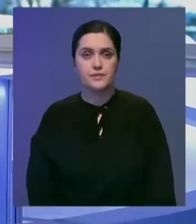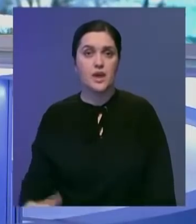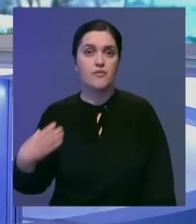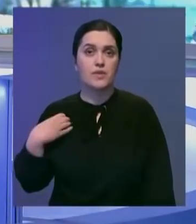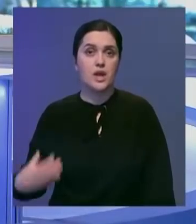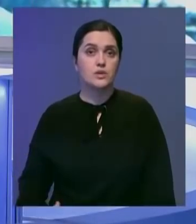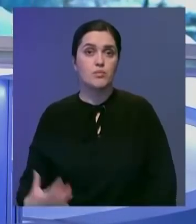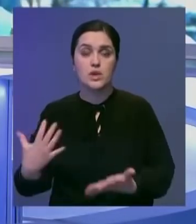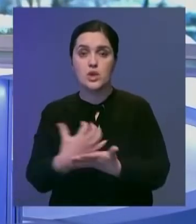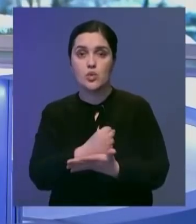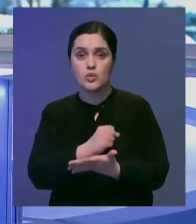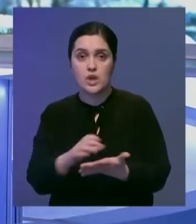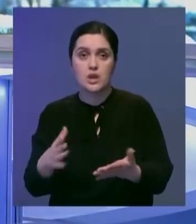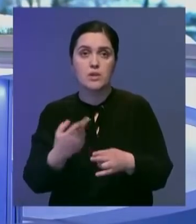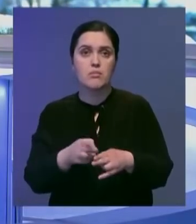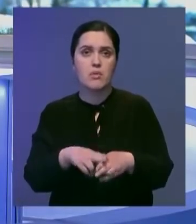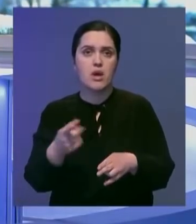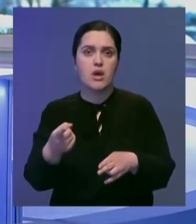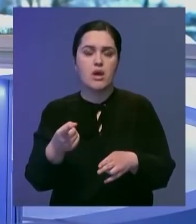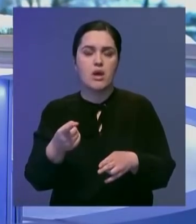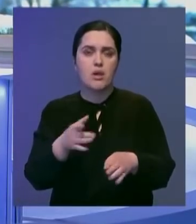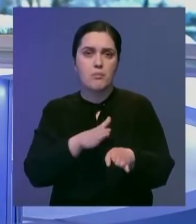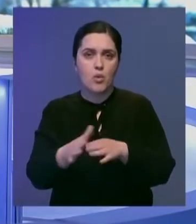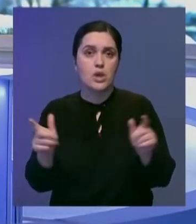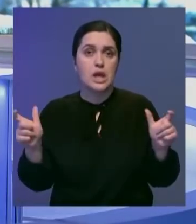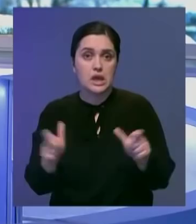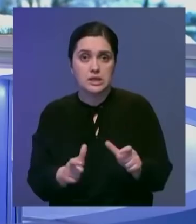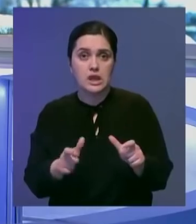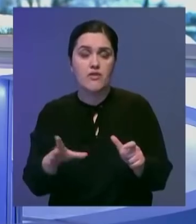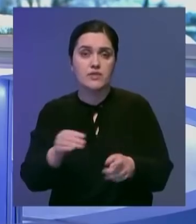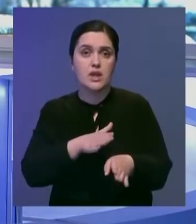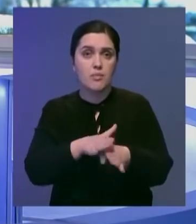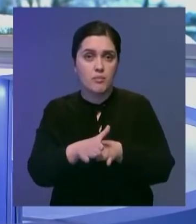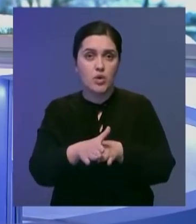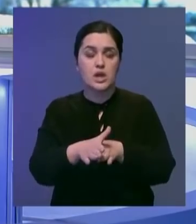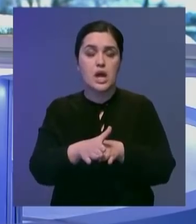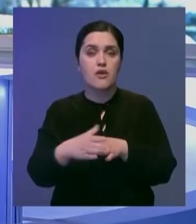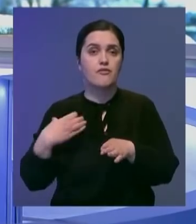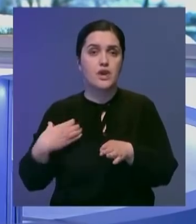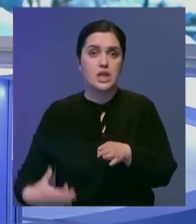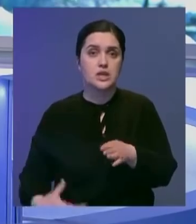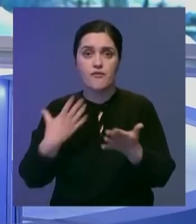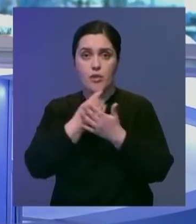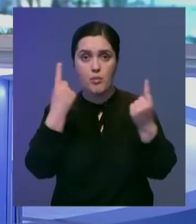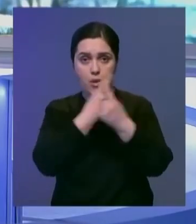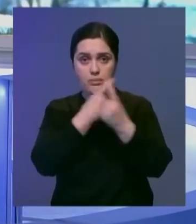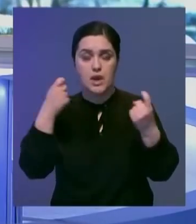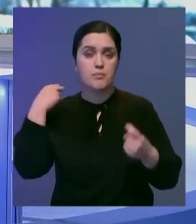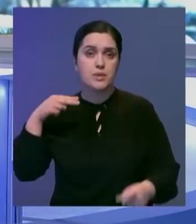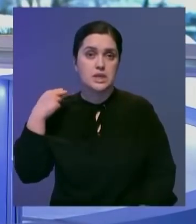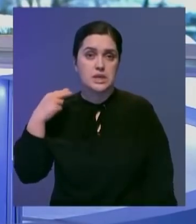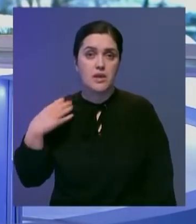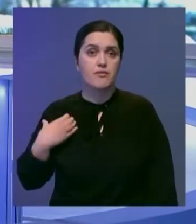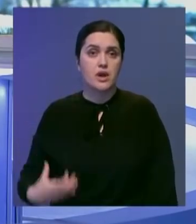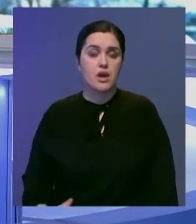Французам так и не удалось избежать полного локдауна. Он вводится на всей территории страны. Об этом в своем обращении заявил президент